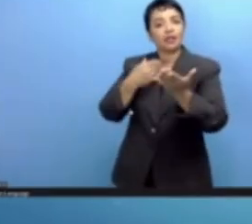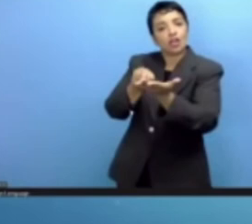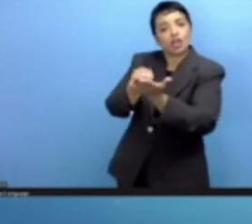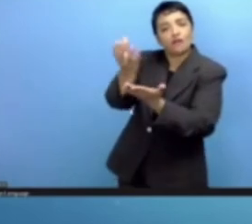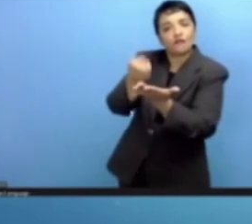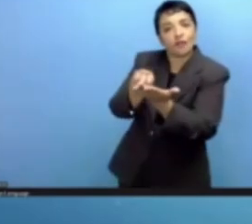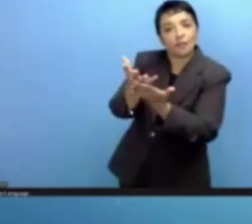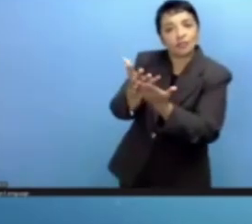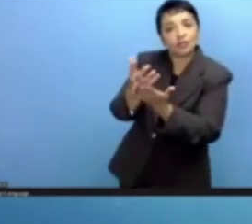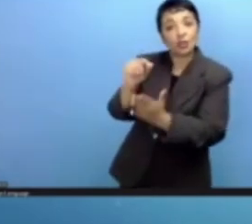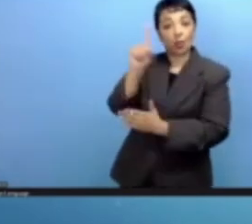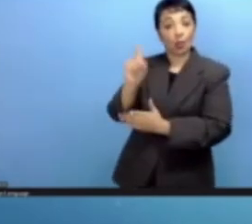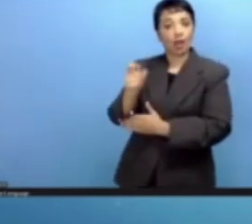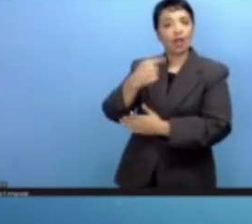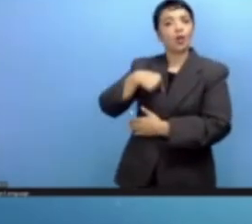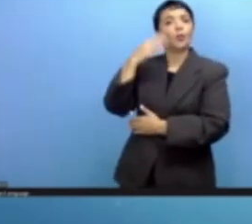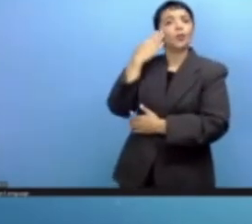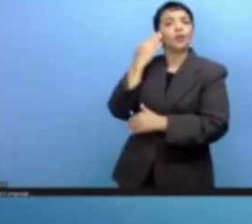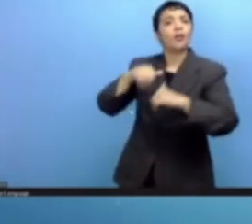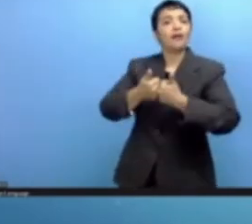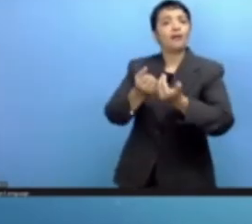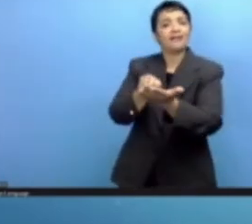المسائل هو إذن